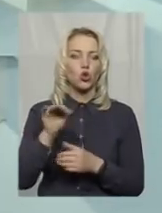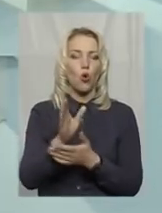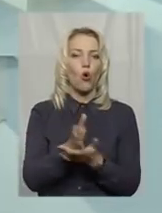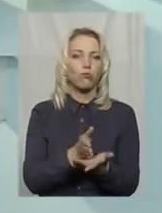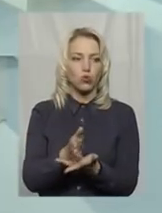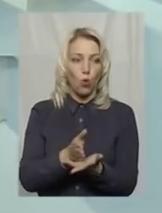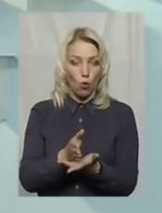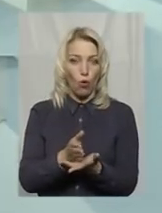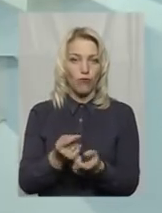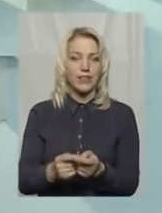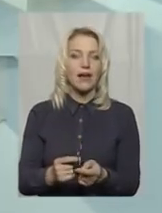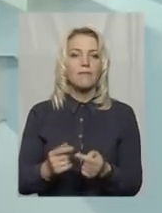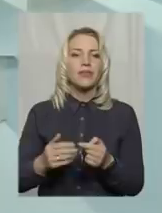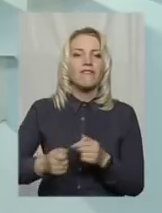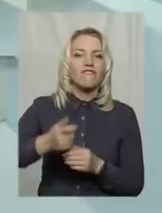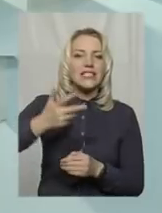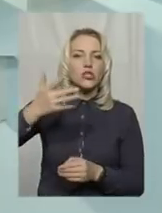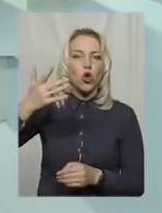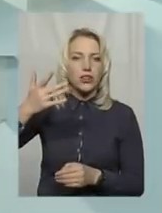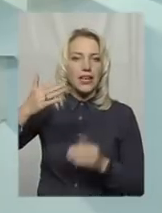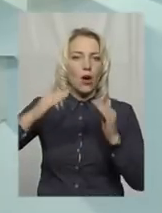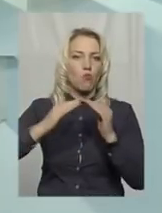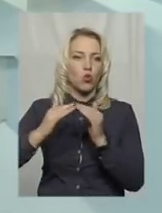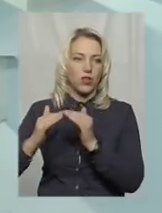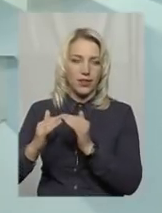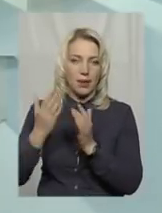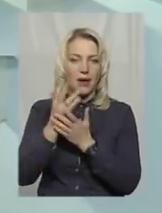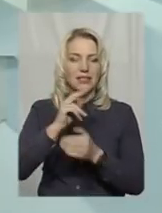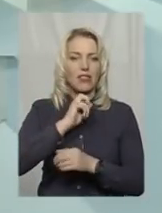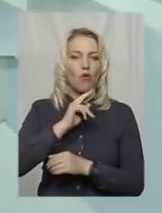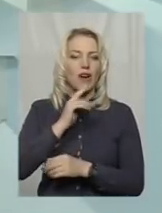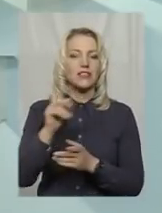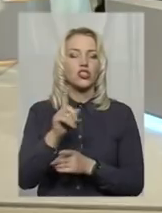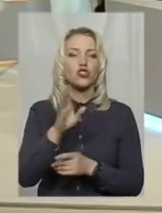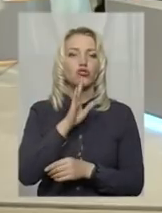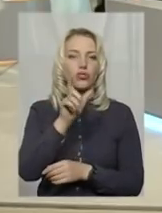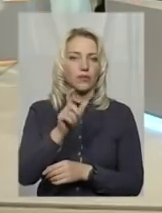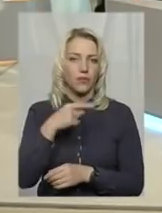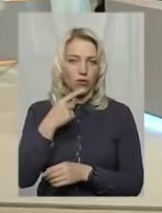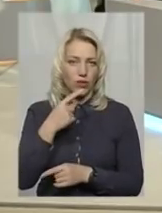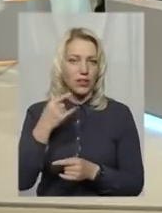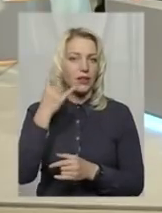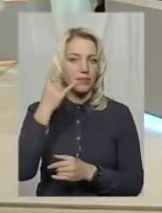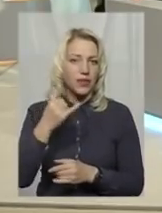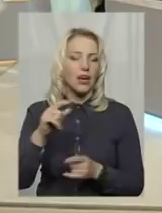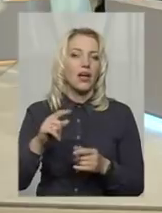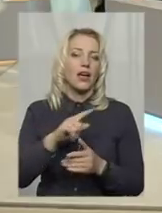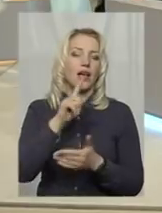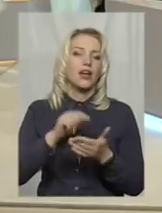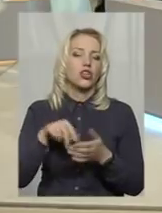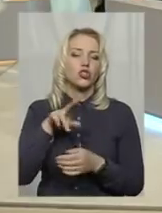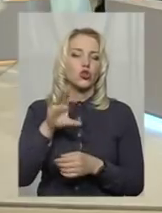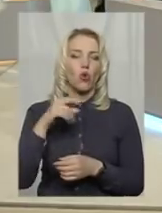висотних будинків, мається на увазі, що телеглядач задавав питання щодо індивідуального опалення.